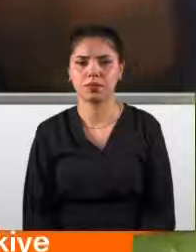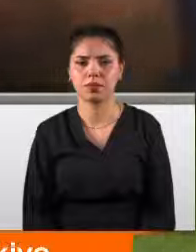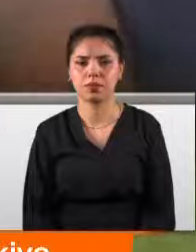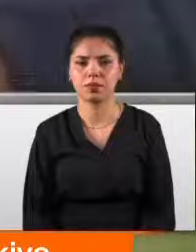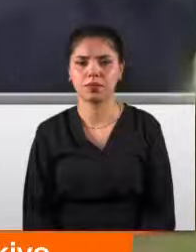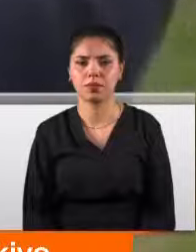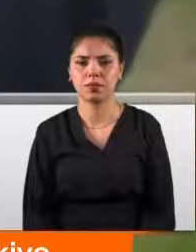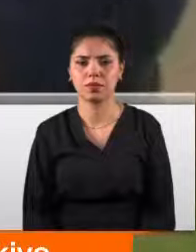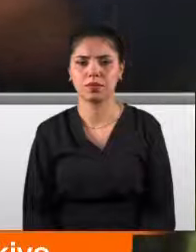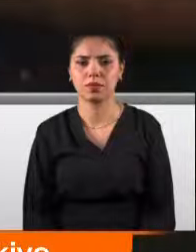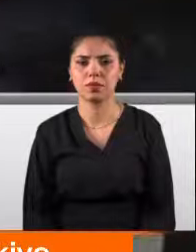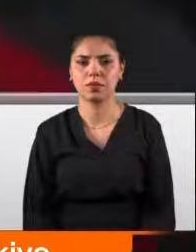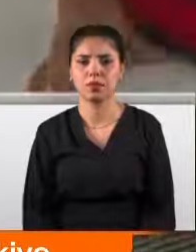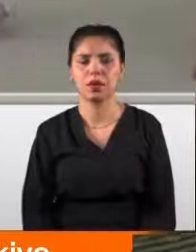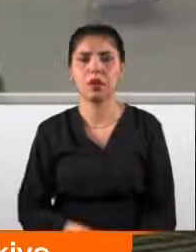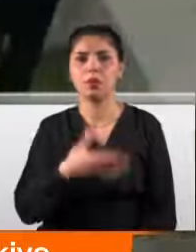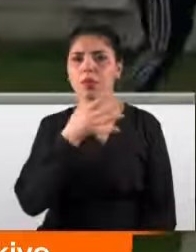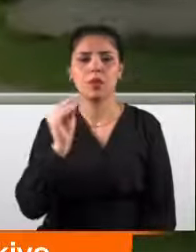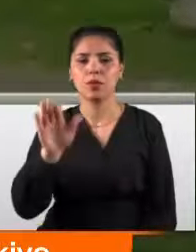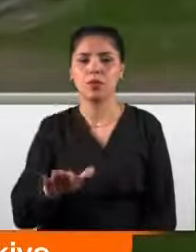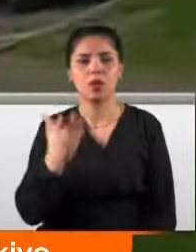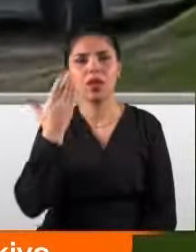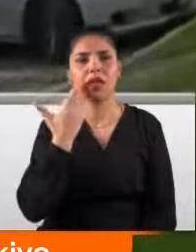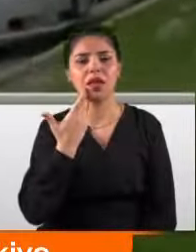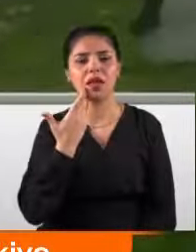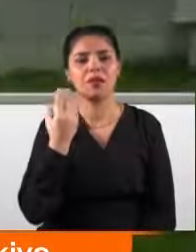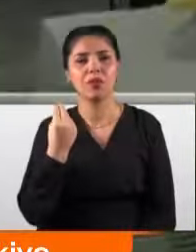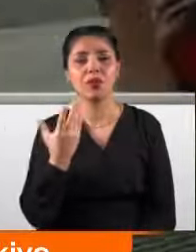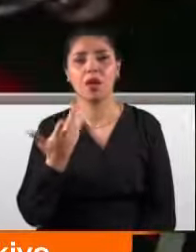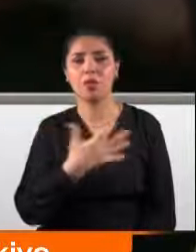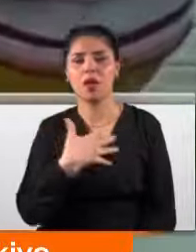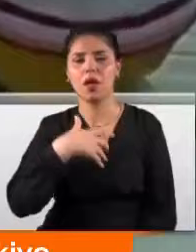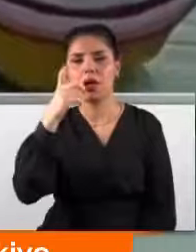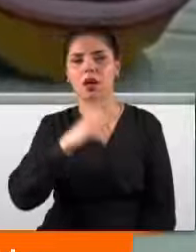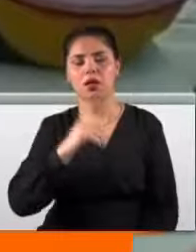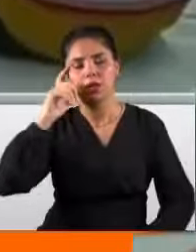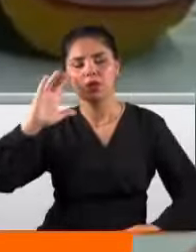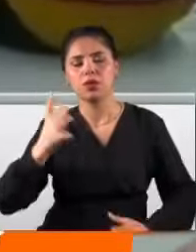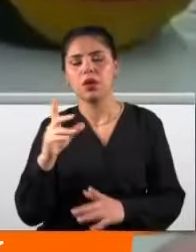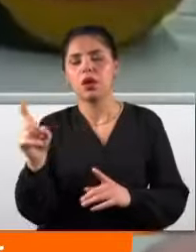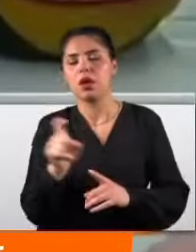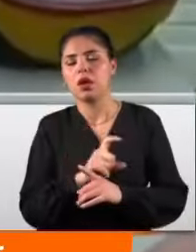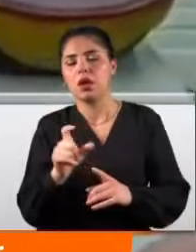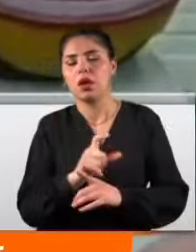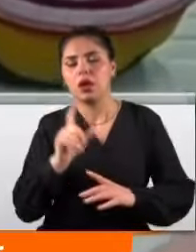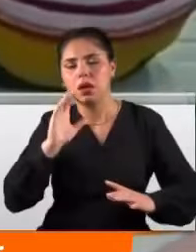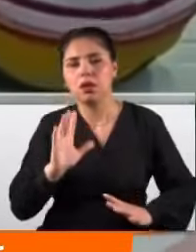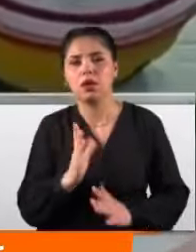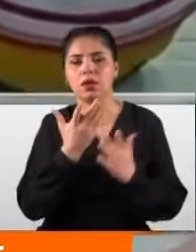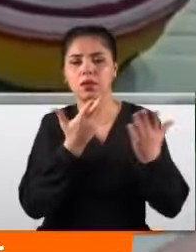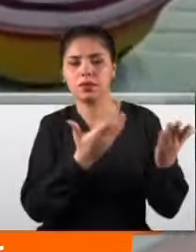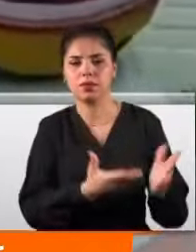Başına gelenlerin farkında olmayan çocuğun keyfi yerindeydi ama annesi yaşananların şokundan uzun süre kurtulamadı.